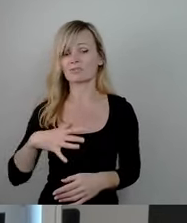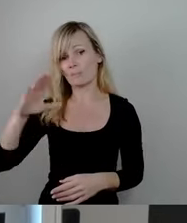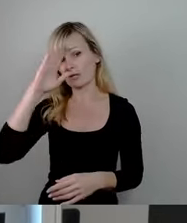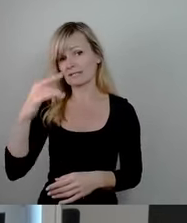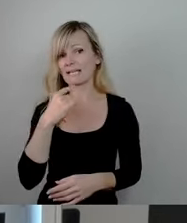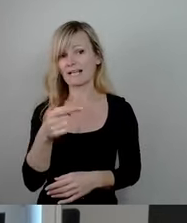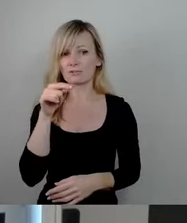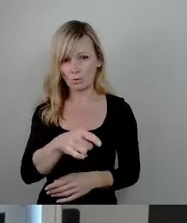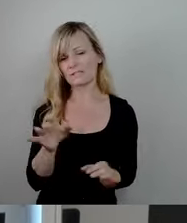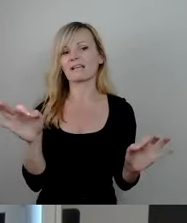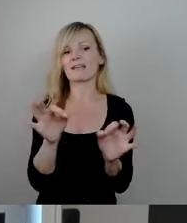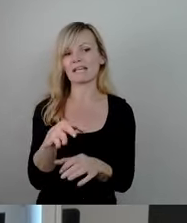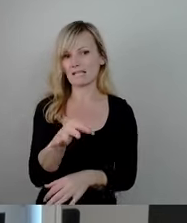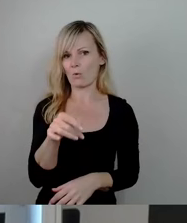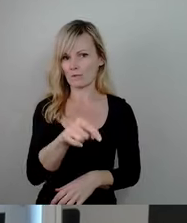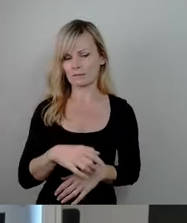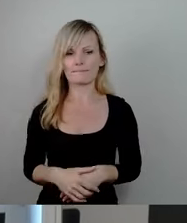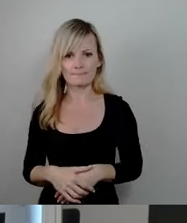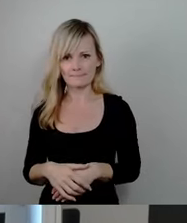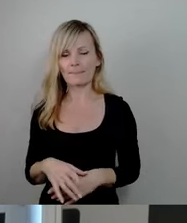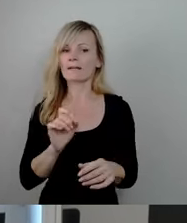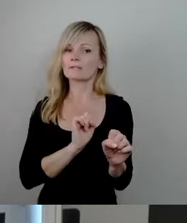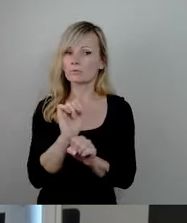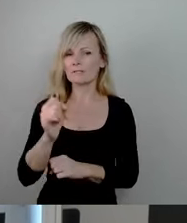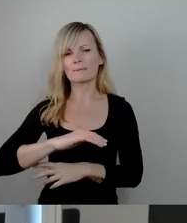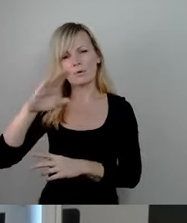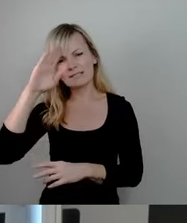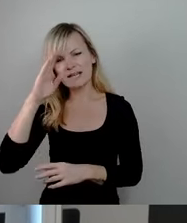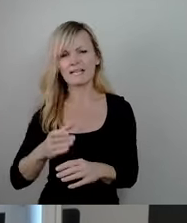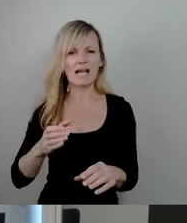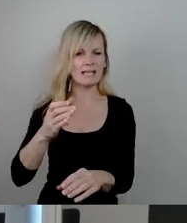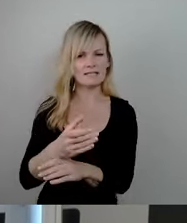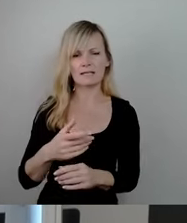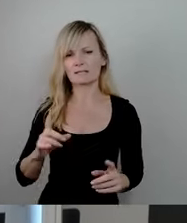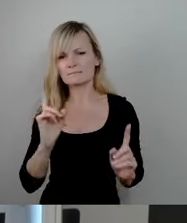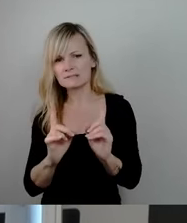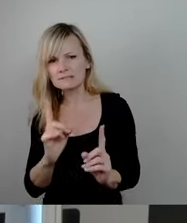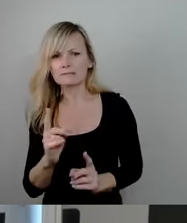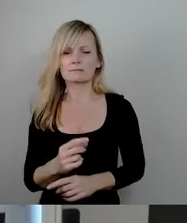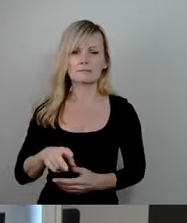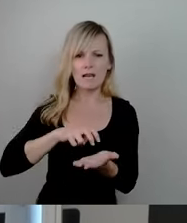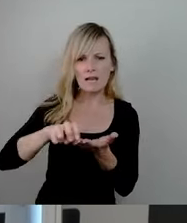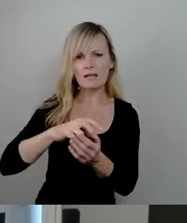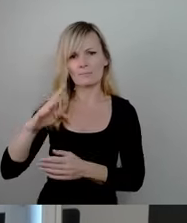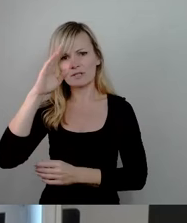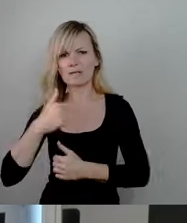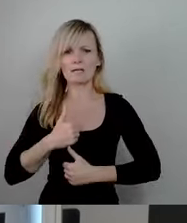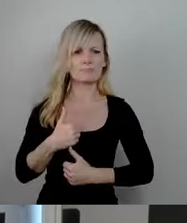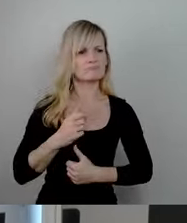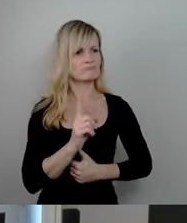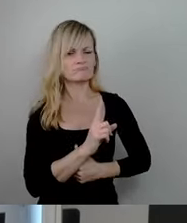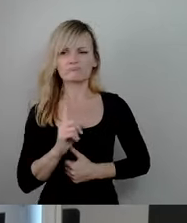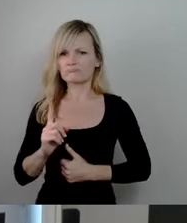von einem gefährlichen Ort. Trotz zahlreicher Polizeieinsätze, intensiver Bestreifung und Präsenz der Soko